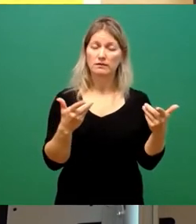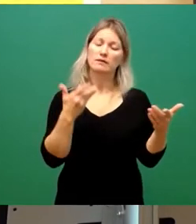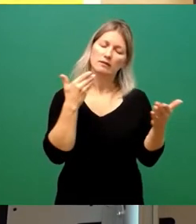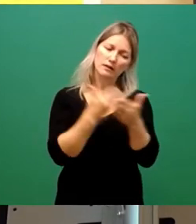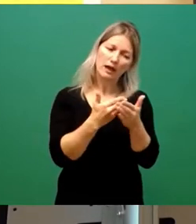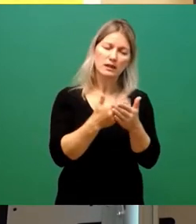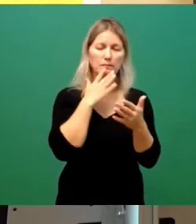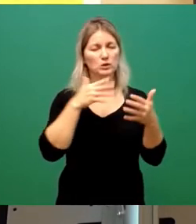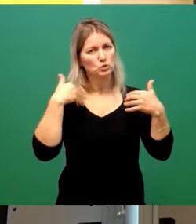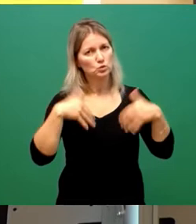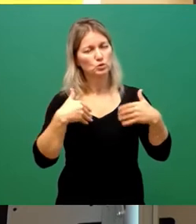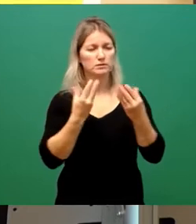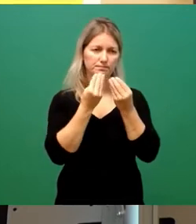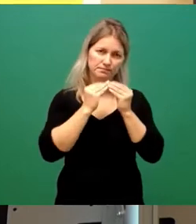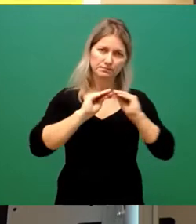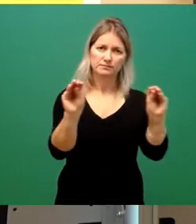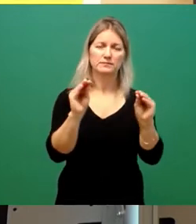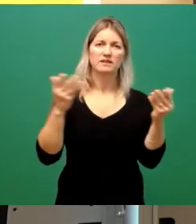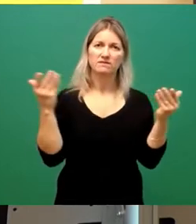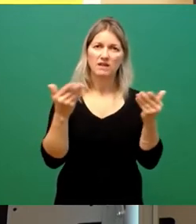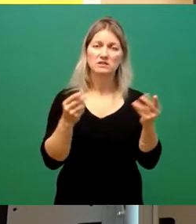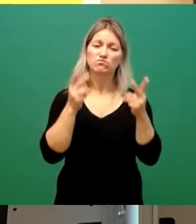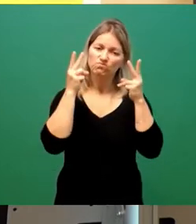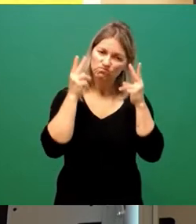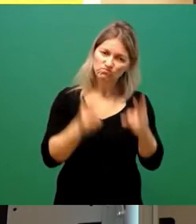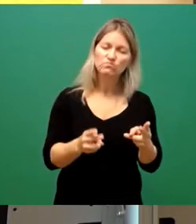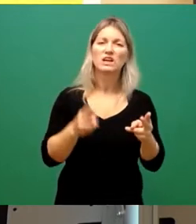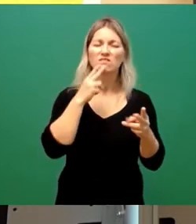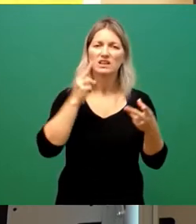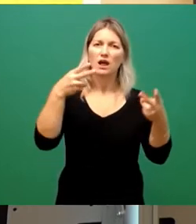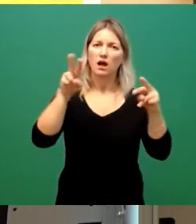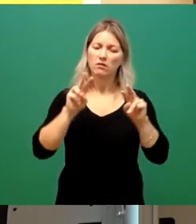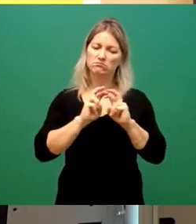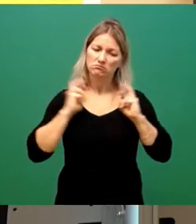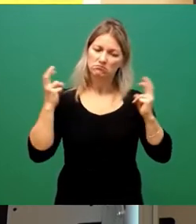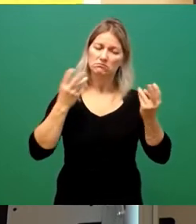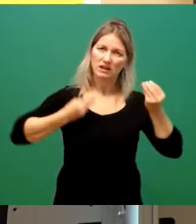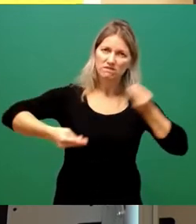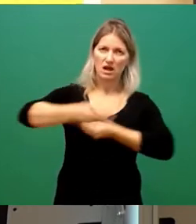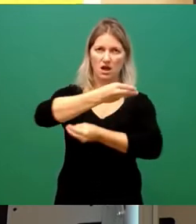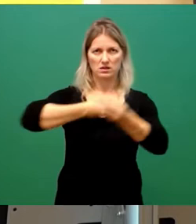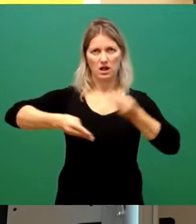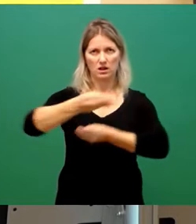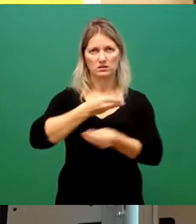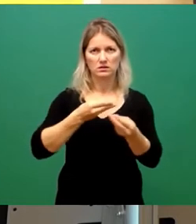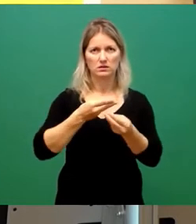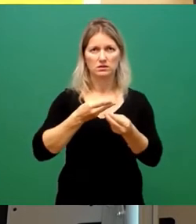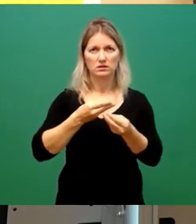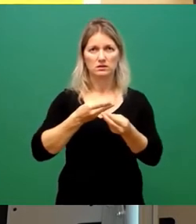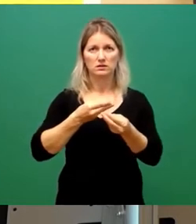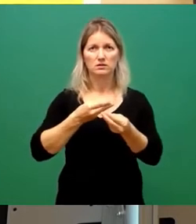Appell, dass tatsächlich wir zurück an den Verhandlungstisch kehren und dass wir gemeinsam und